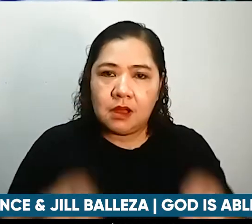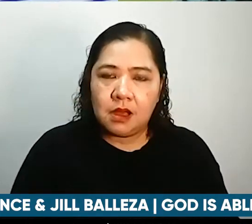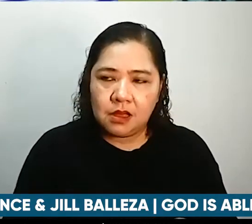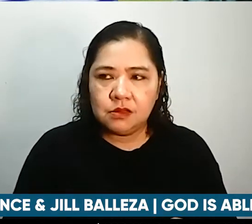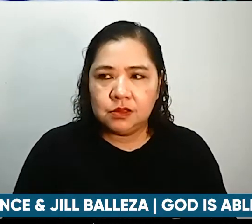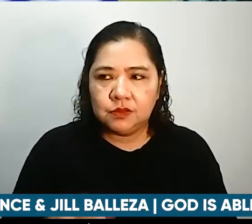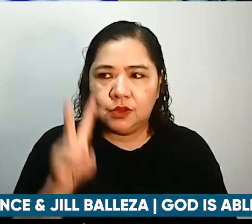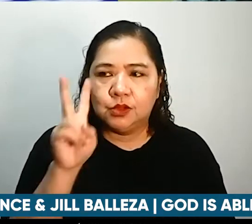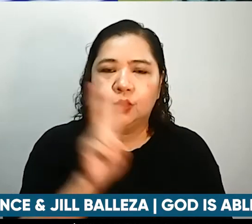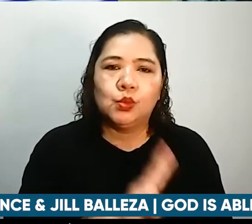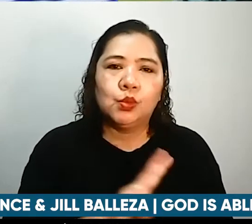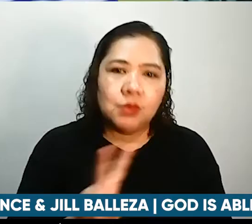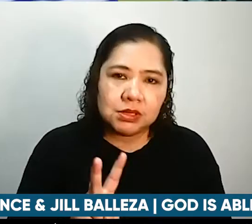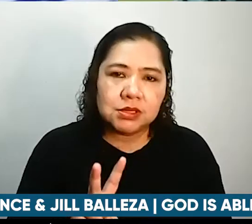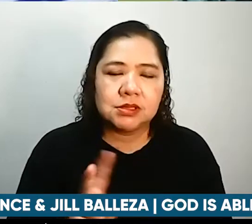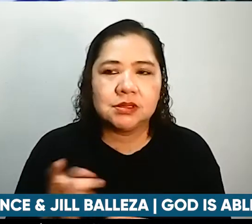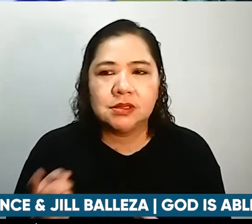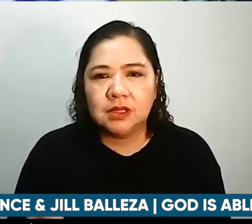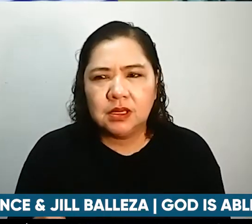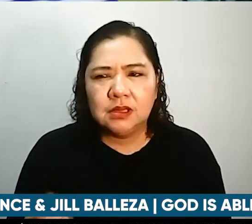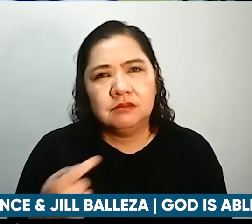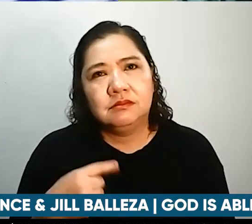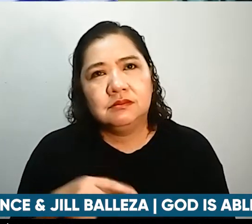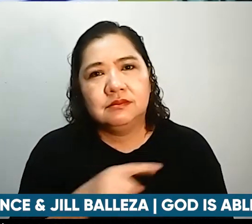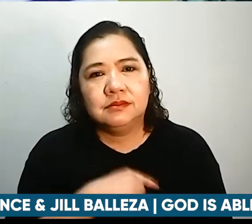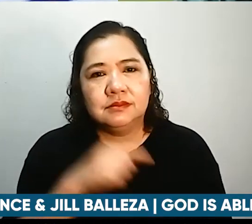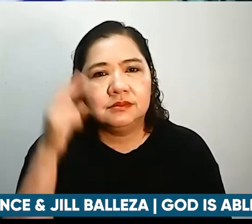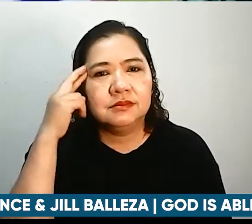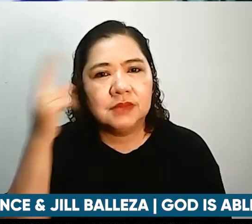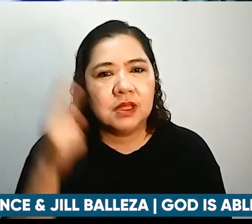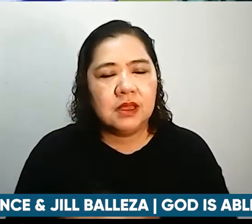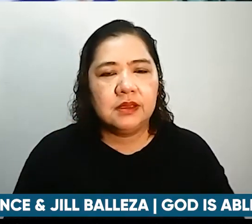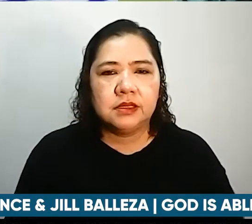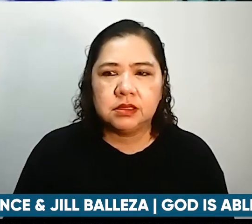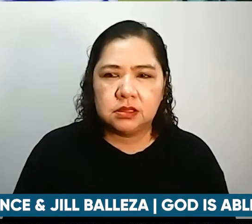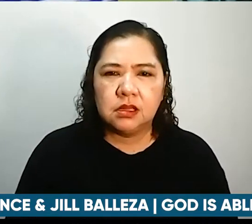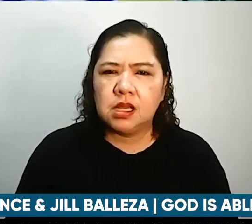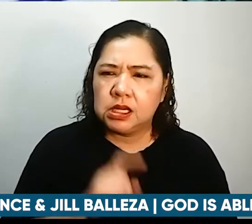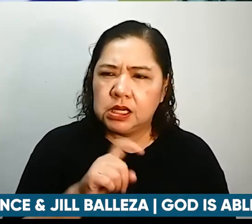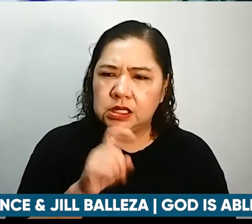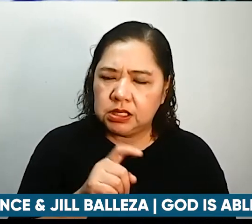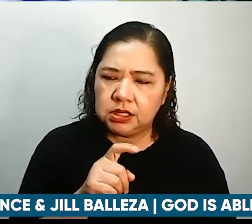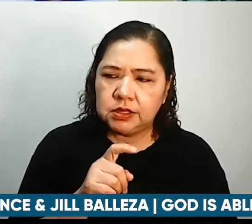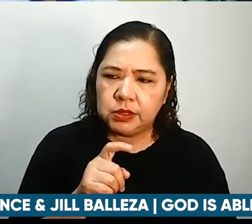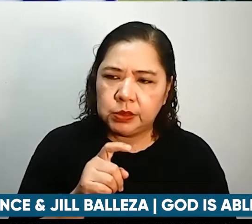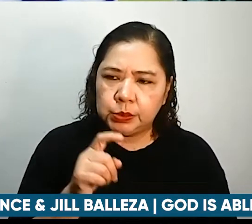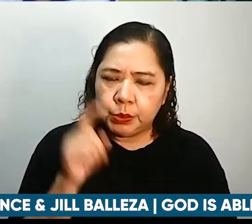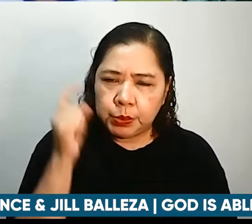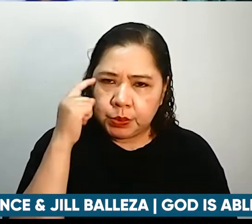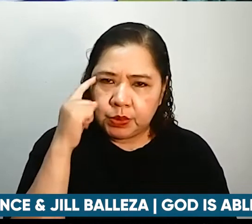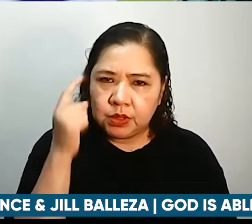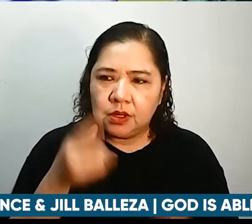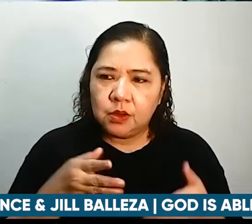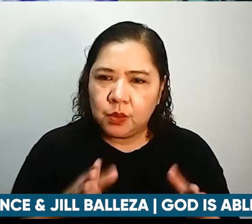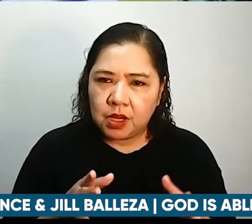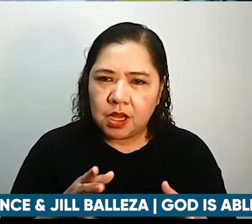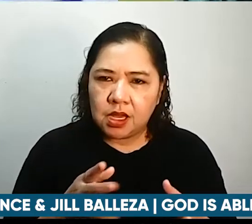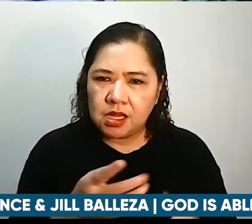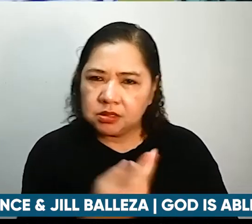na-realize namin na kailangan natin gumawa ng paraan para ikaw at ako mag-work together.